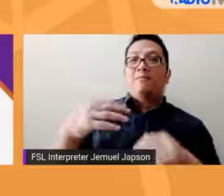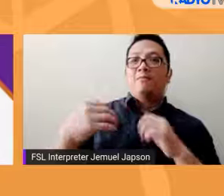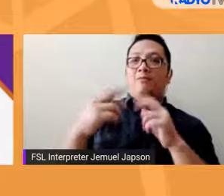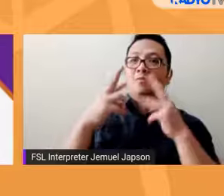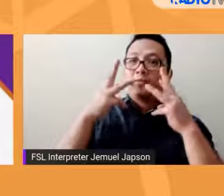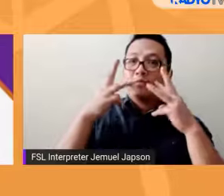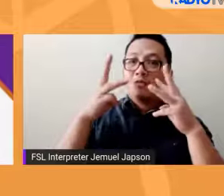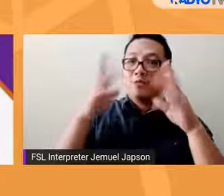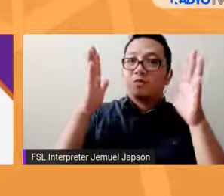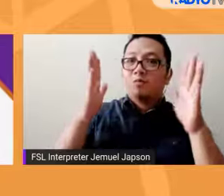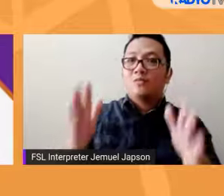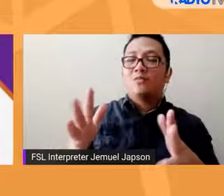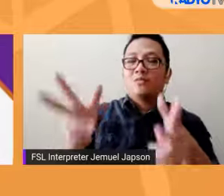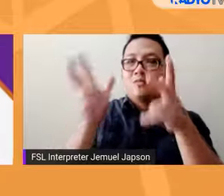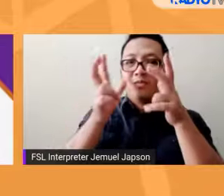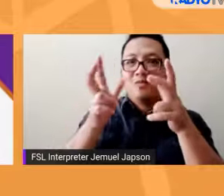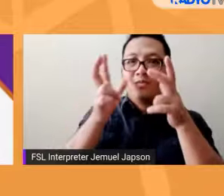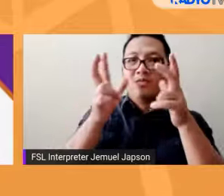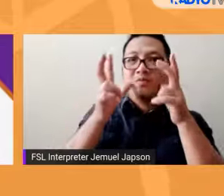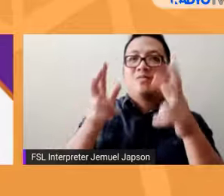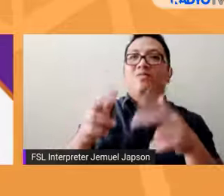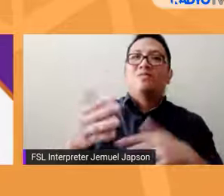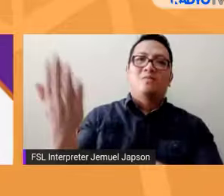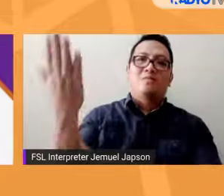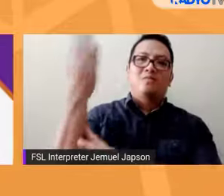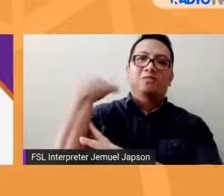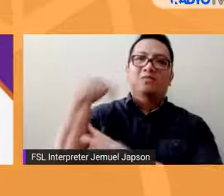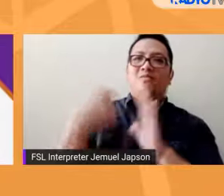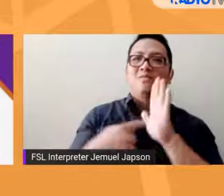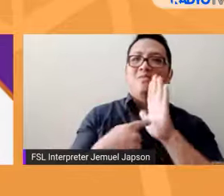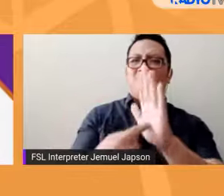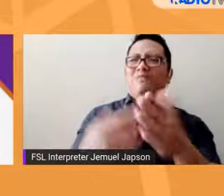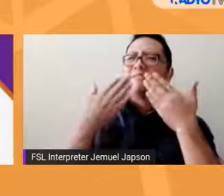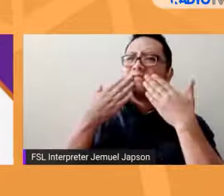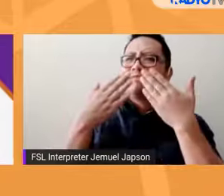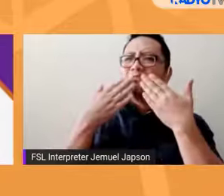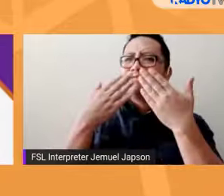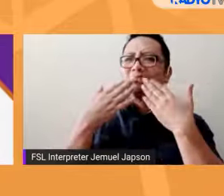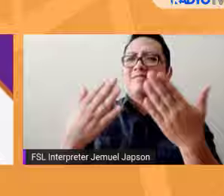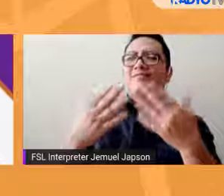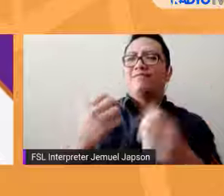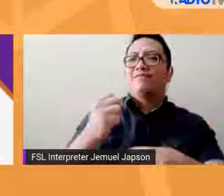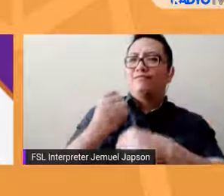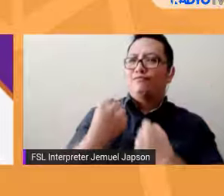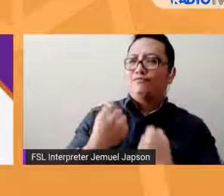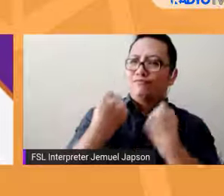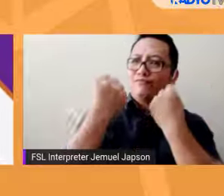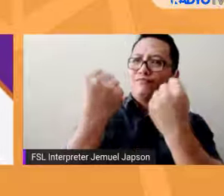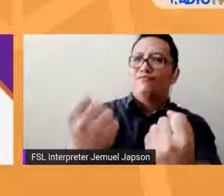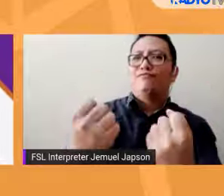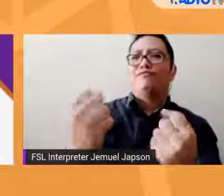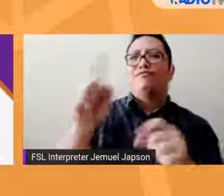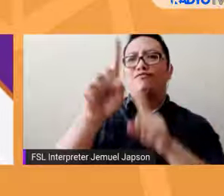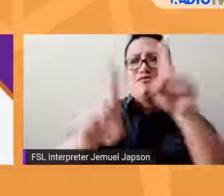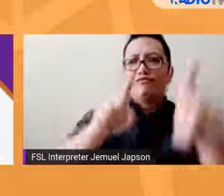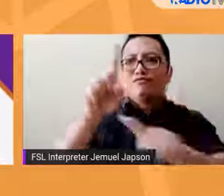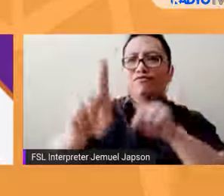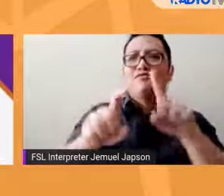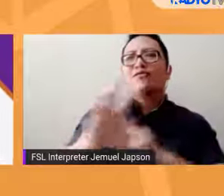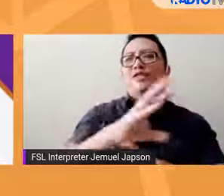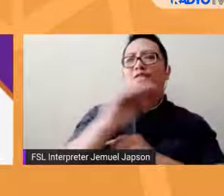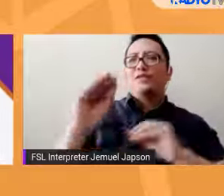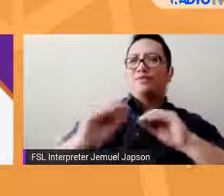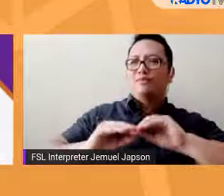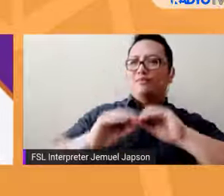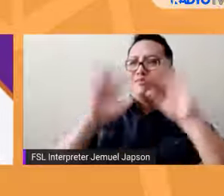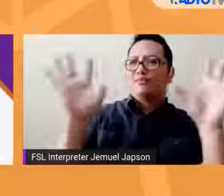at tagapakinig natin na yung nakaraang episode. Salamat po sa inyong suggestions, mga katanungan at clarificatory